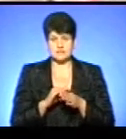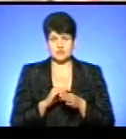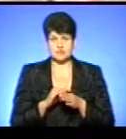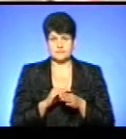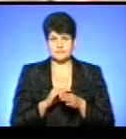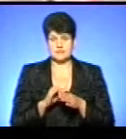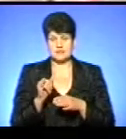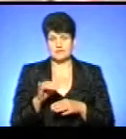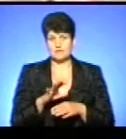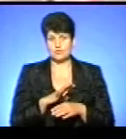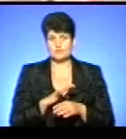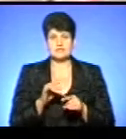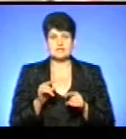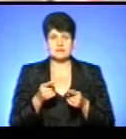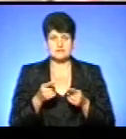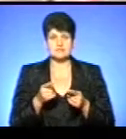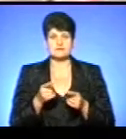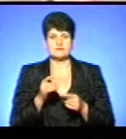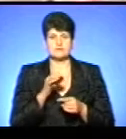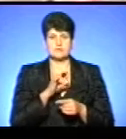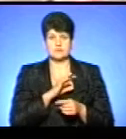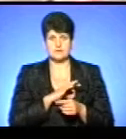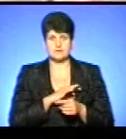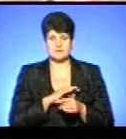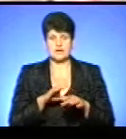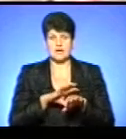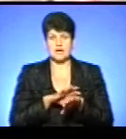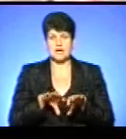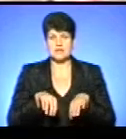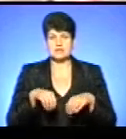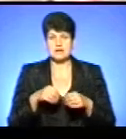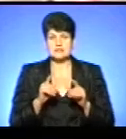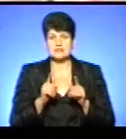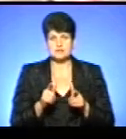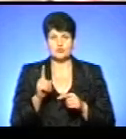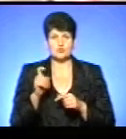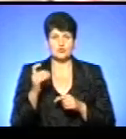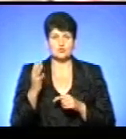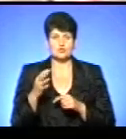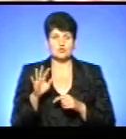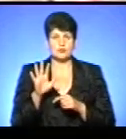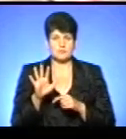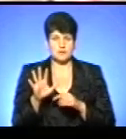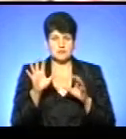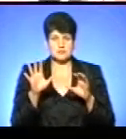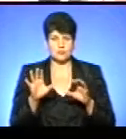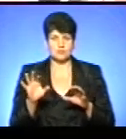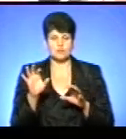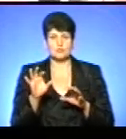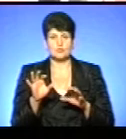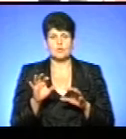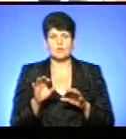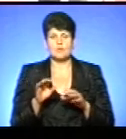Він був затриманий за стосуванням кайданок, спецзасобу, згідно з статті 45 закону України про персональну поліцію.